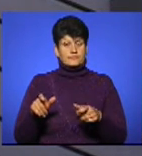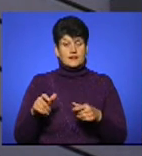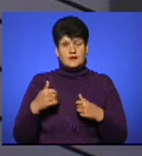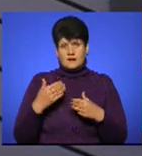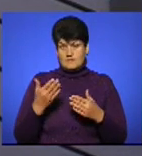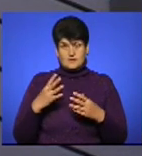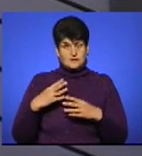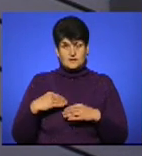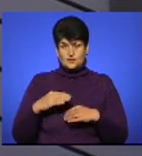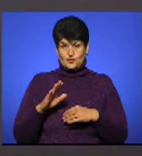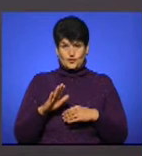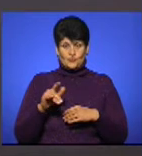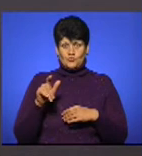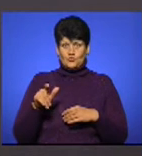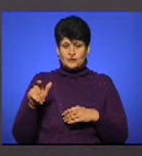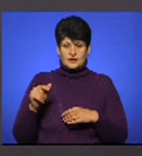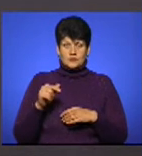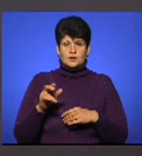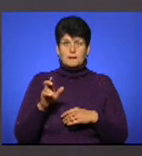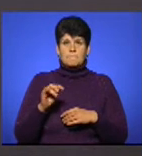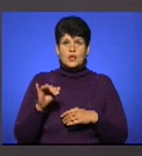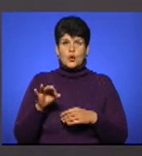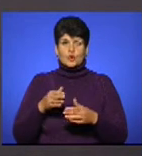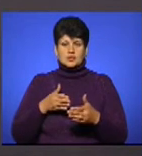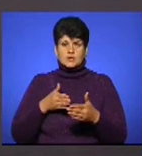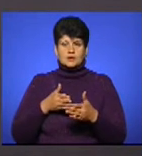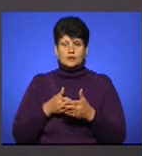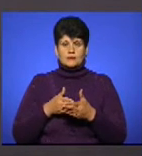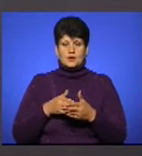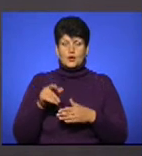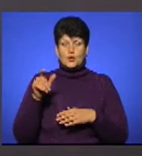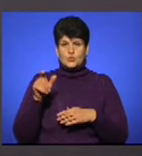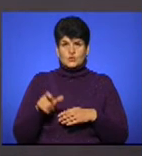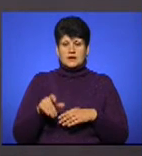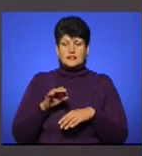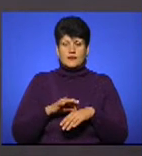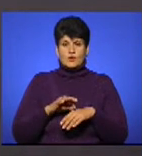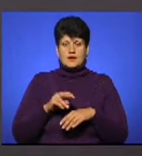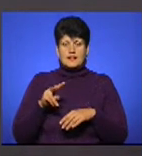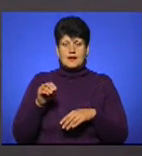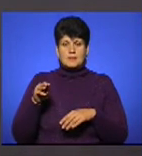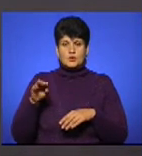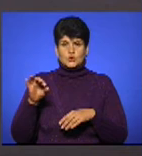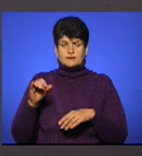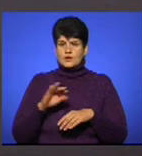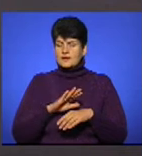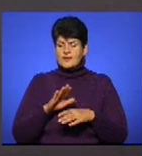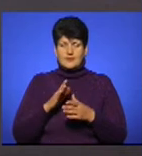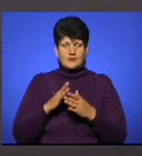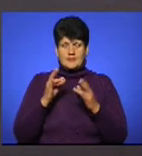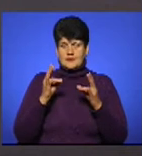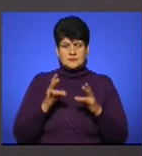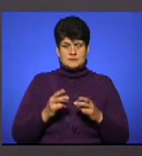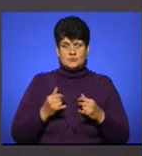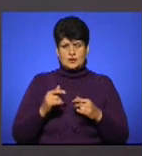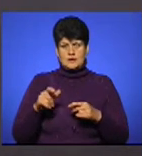заспокоюю. Людина тут біологічний тупік, і людина хвора на лептоспіри не є небезпечною